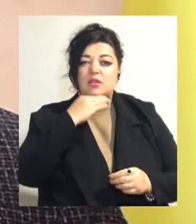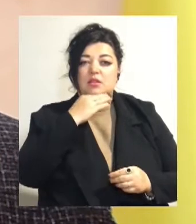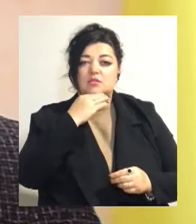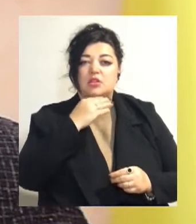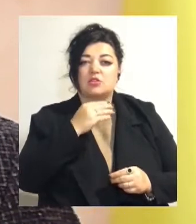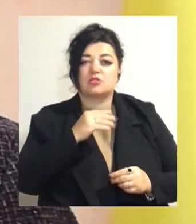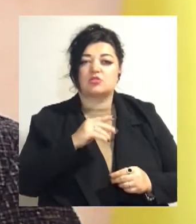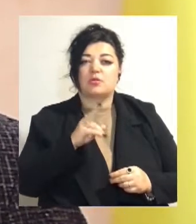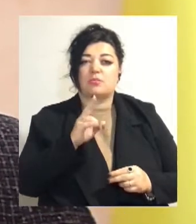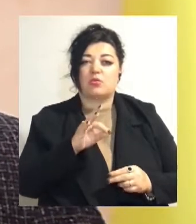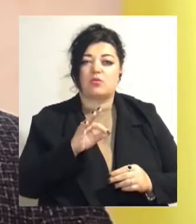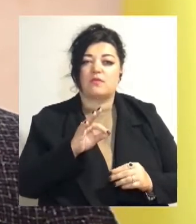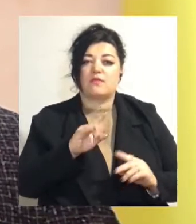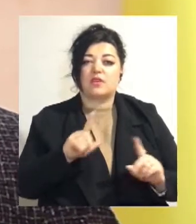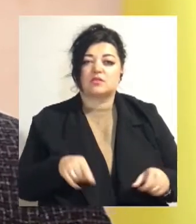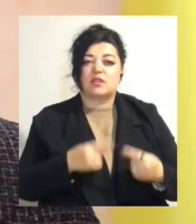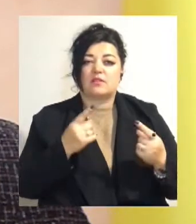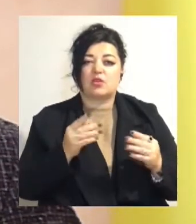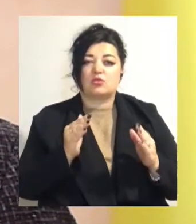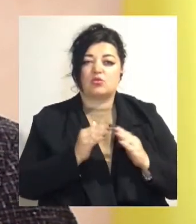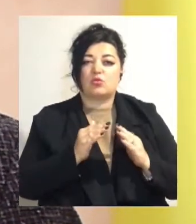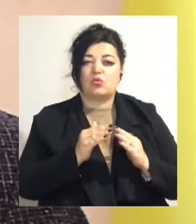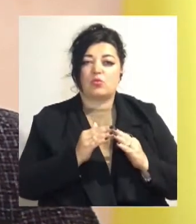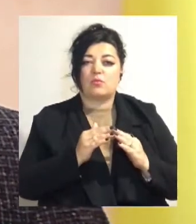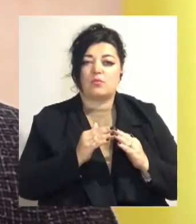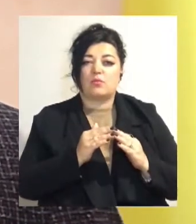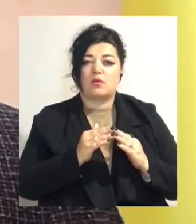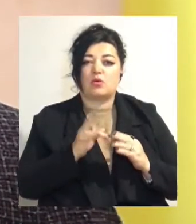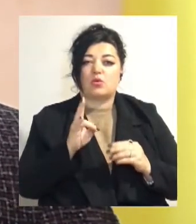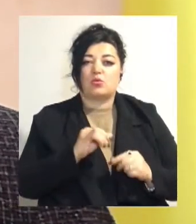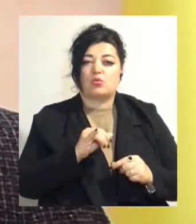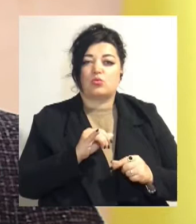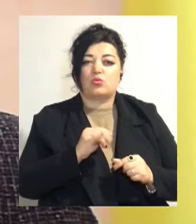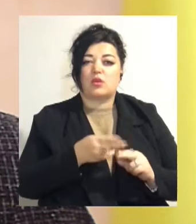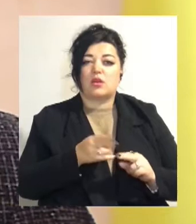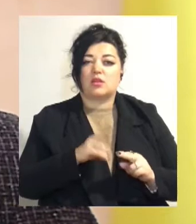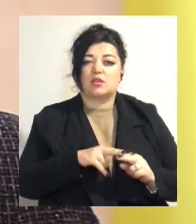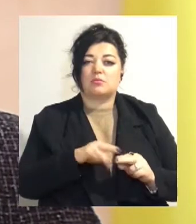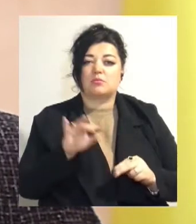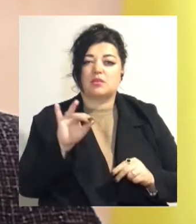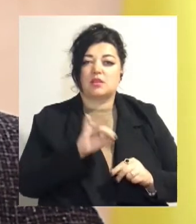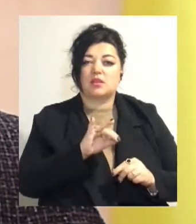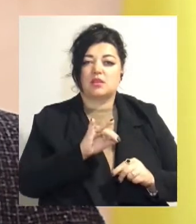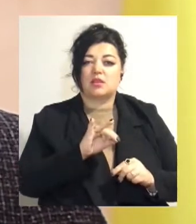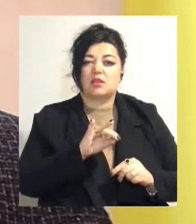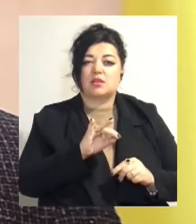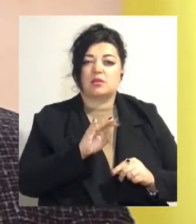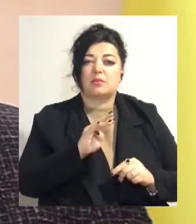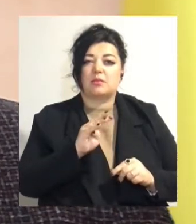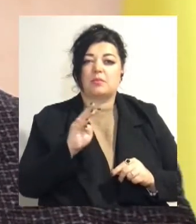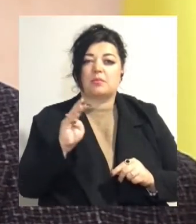встановленню вдома, ну, цим, і були ли ці